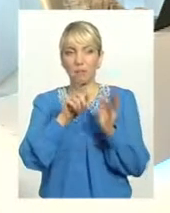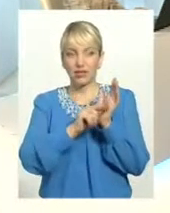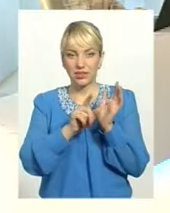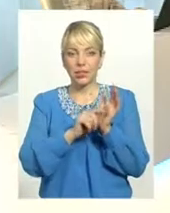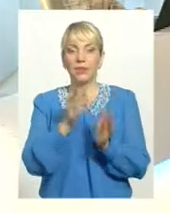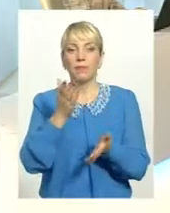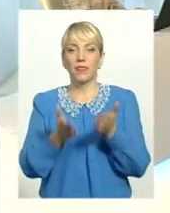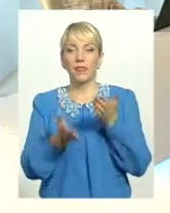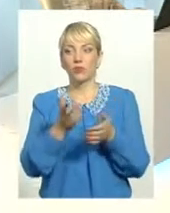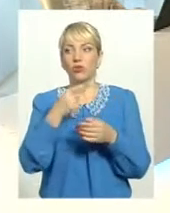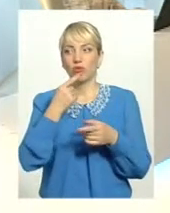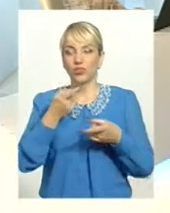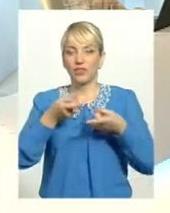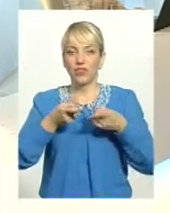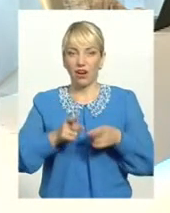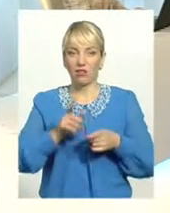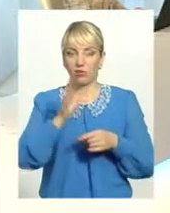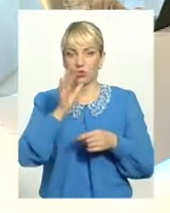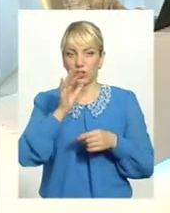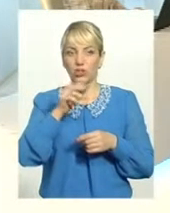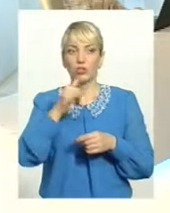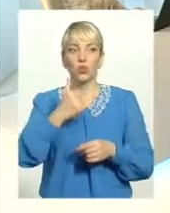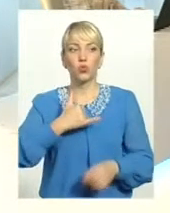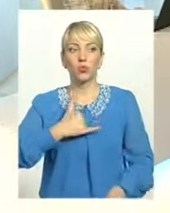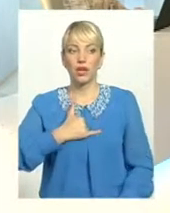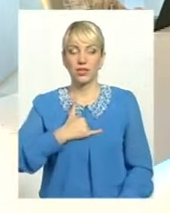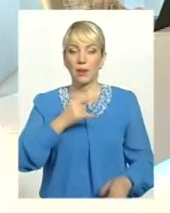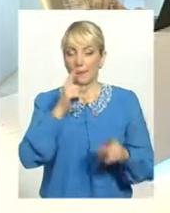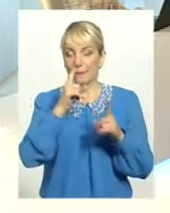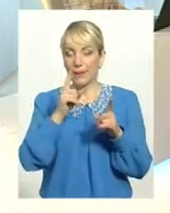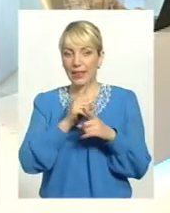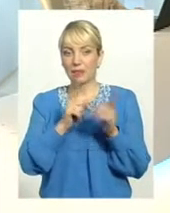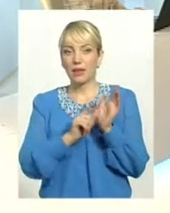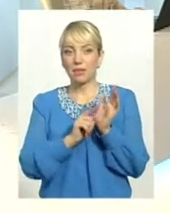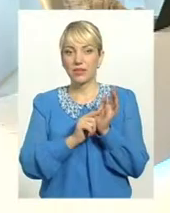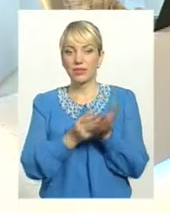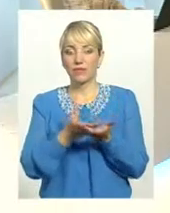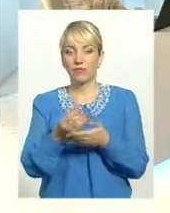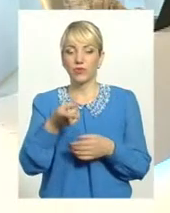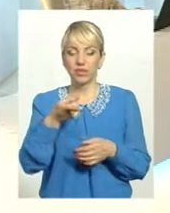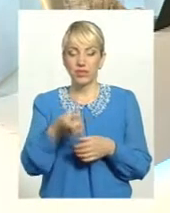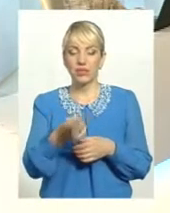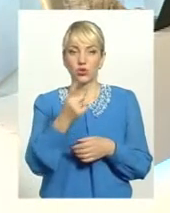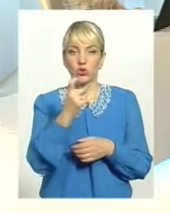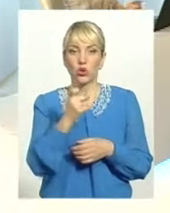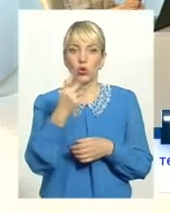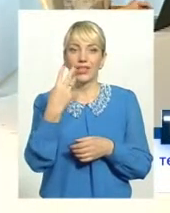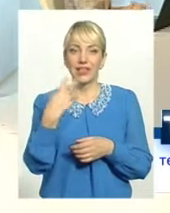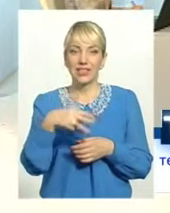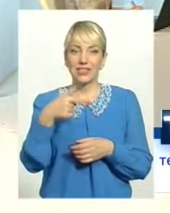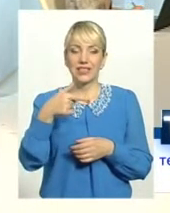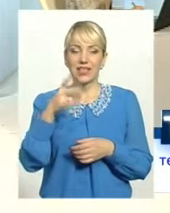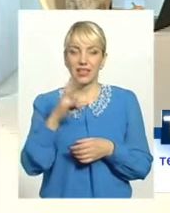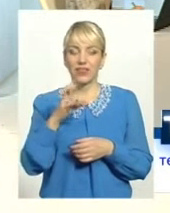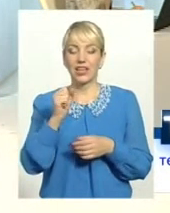якщо говорити сьогодні в реальному часі, у нас мінімальна пенсійна виплата 1130 гривень,